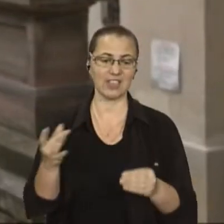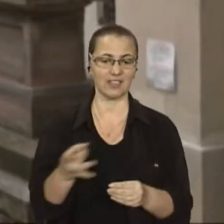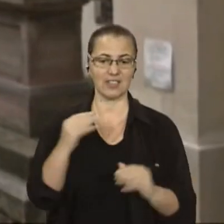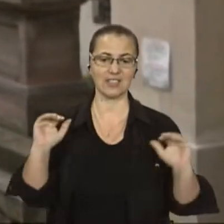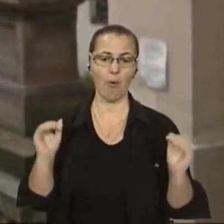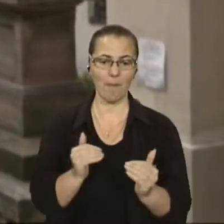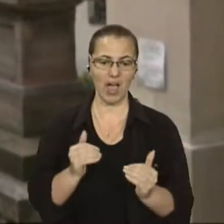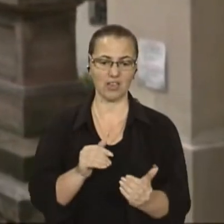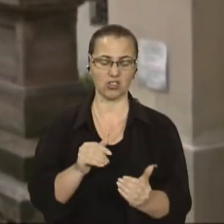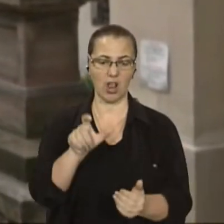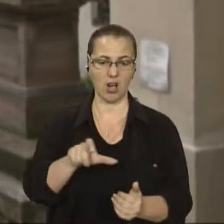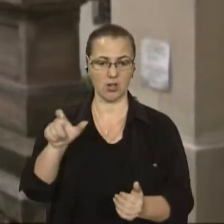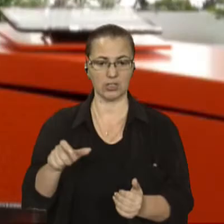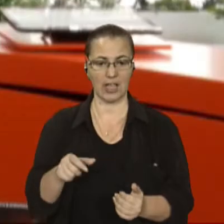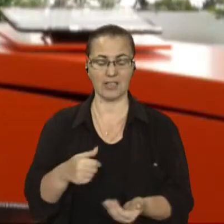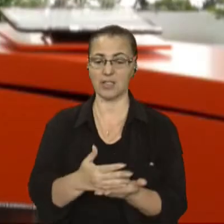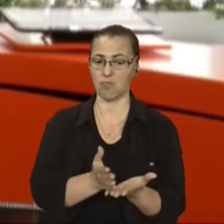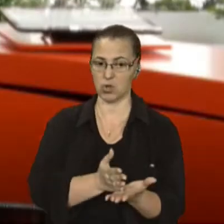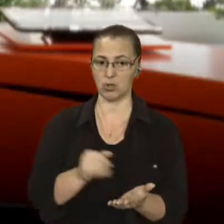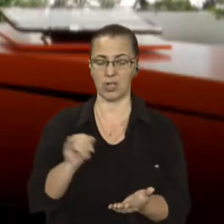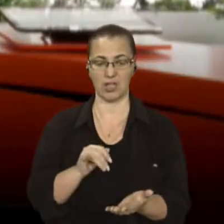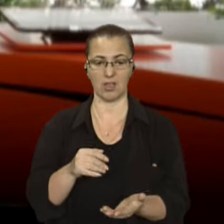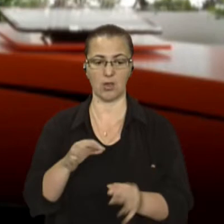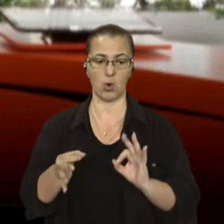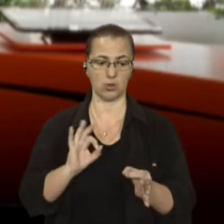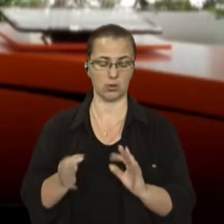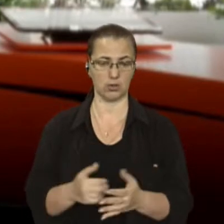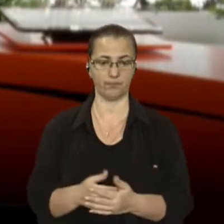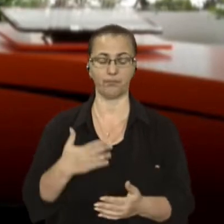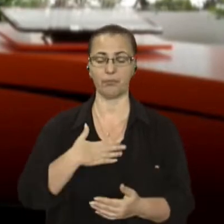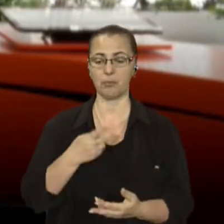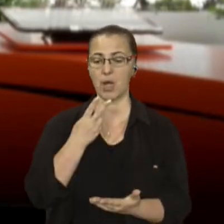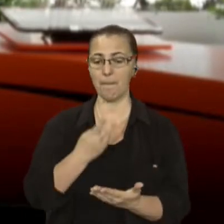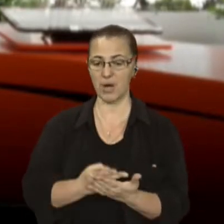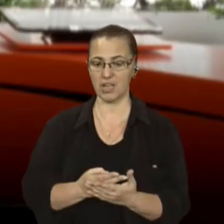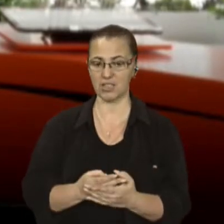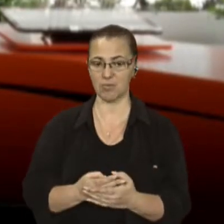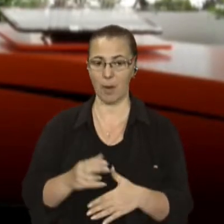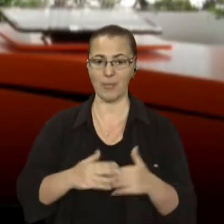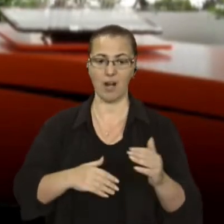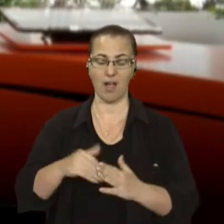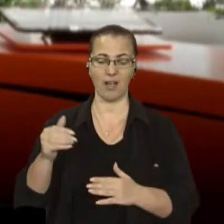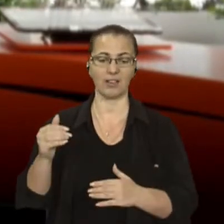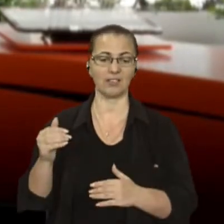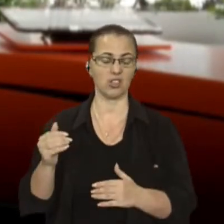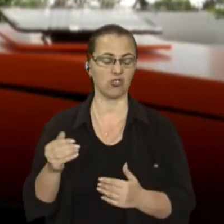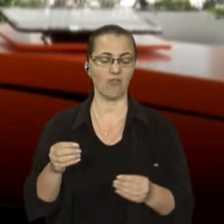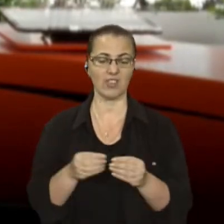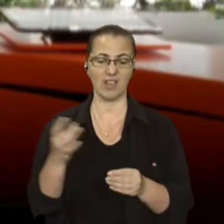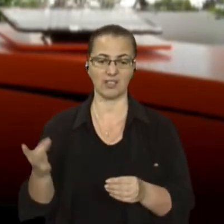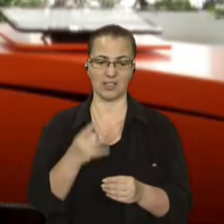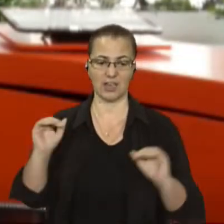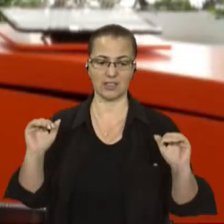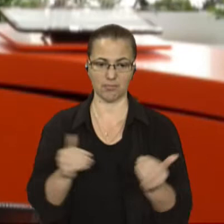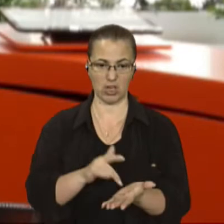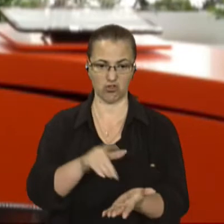за послугами та консультаціями. Щодо Центру туристичної інформації, то ми бачимо практично в 10 разів зменшення туристів у порівнянні з минулого